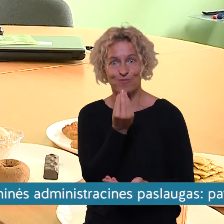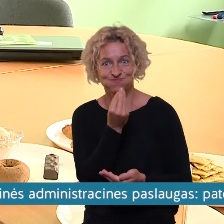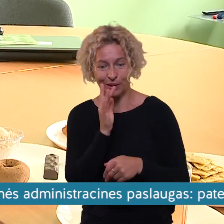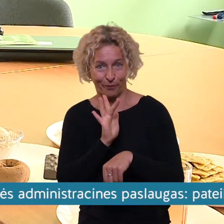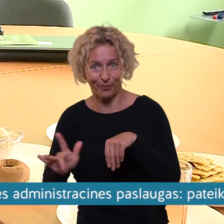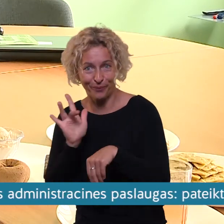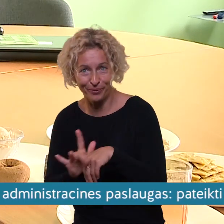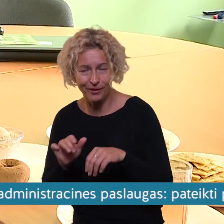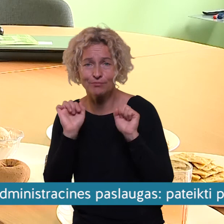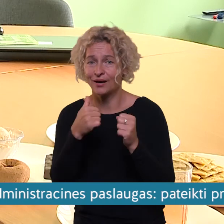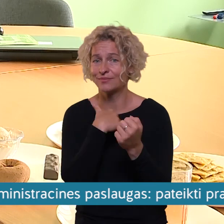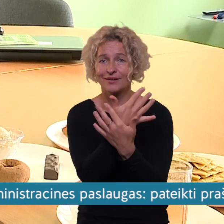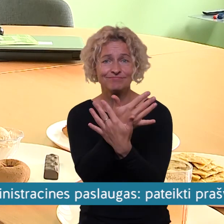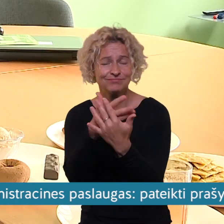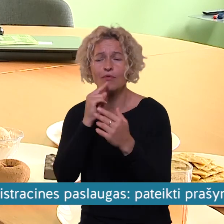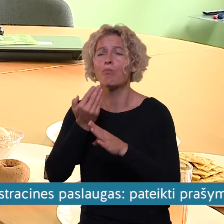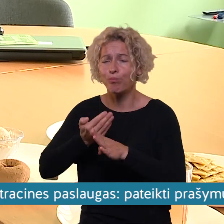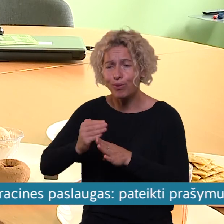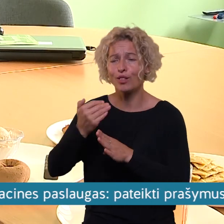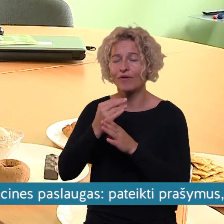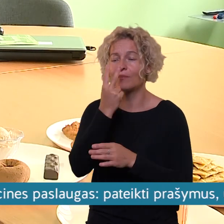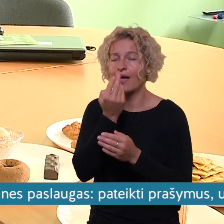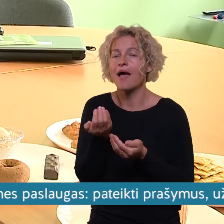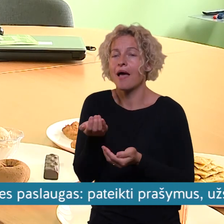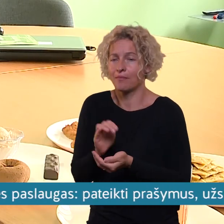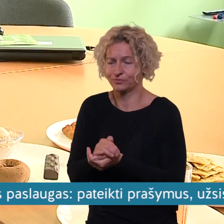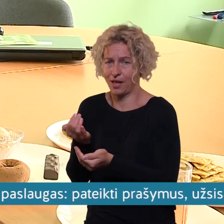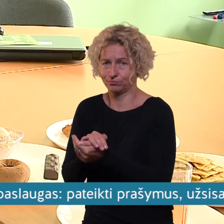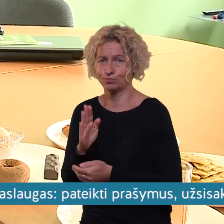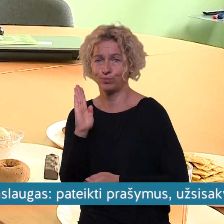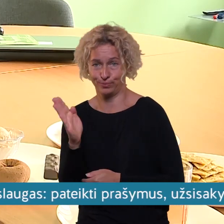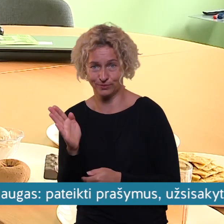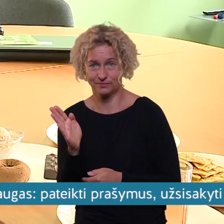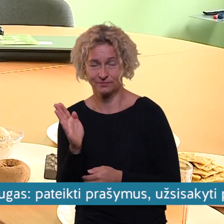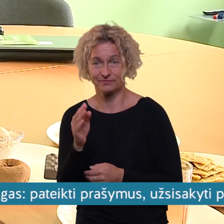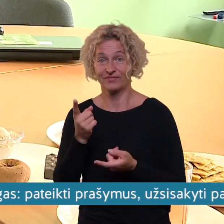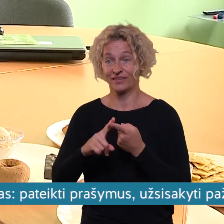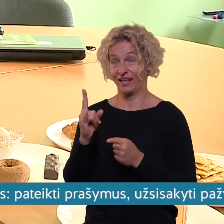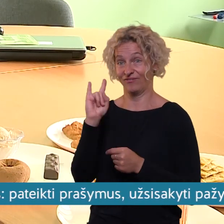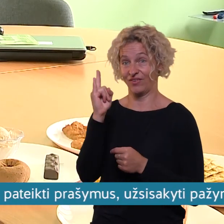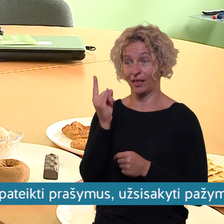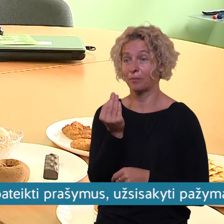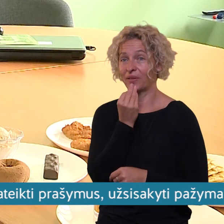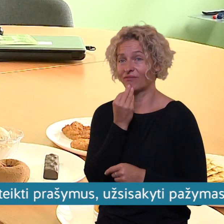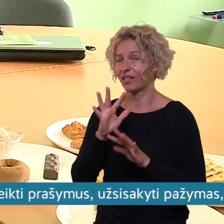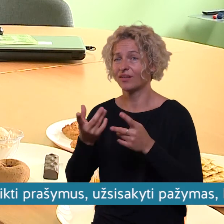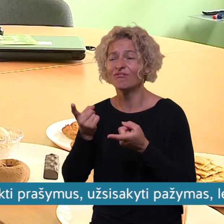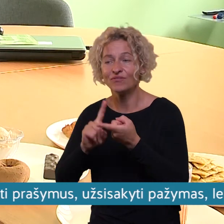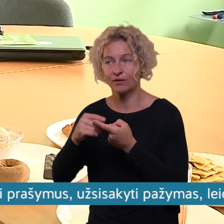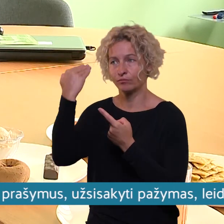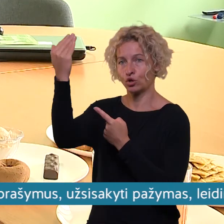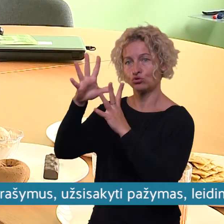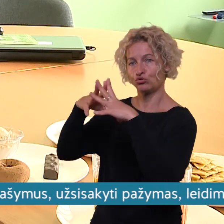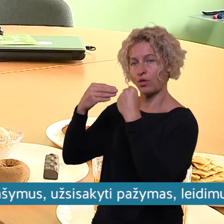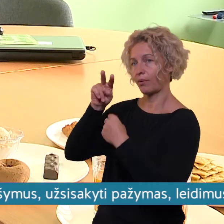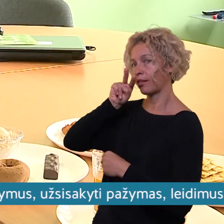gal ateis, tas noras suvalgyti, reikia viską po truputį. Ir vaikų metyba vis tik tai priklauso nuo šeimos. Kaip mes šeimoje, jeigu daug